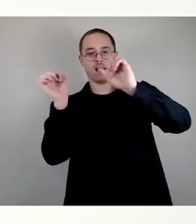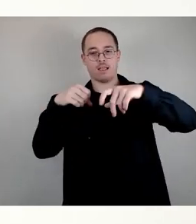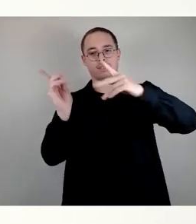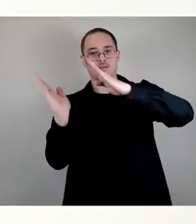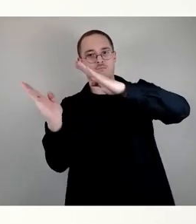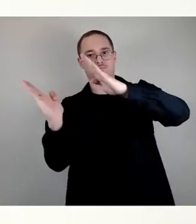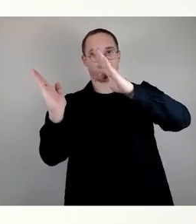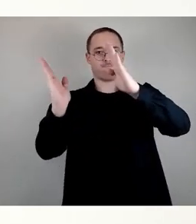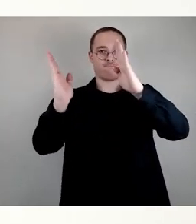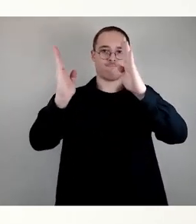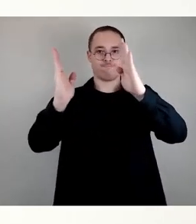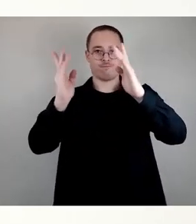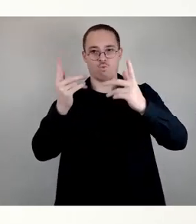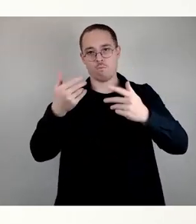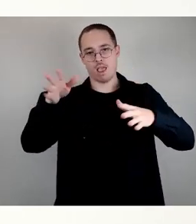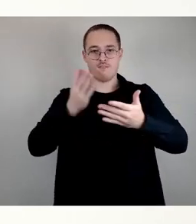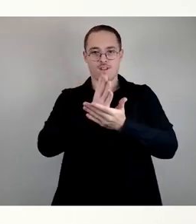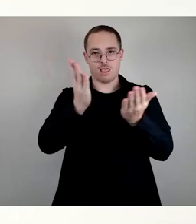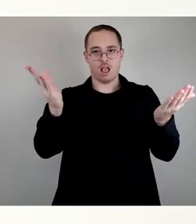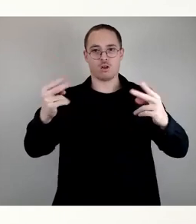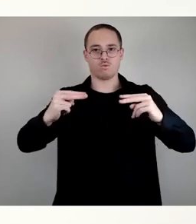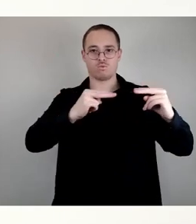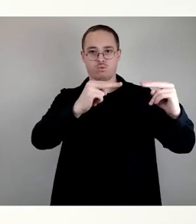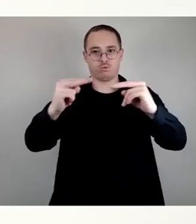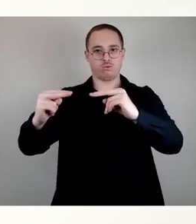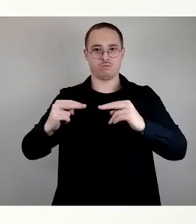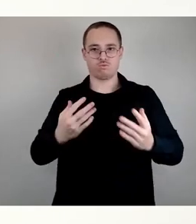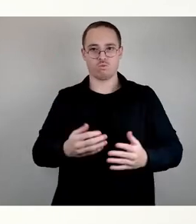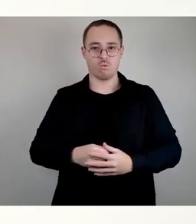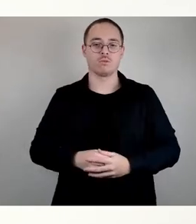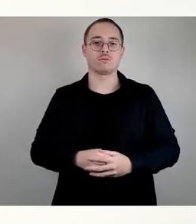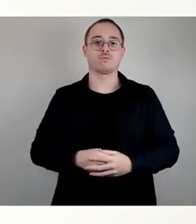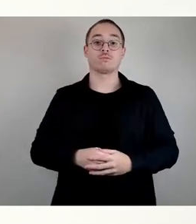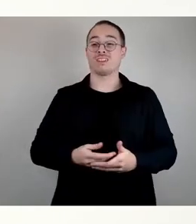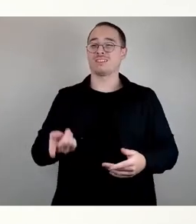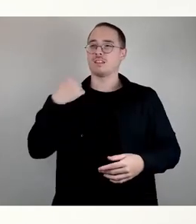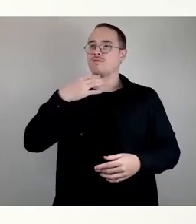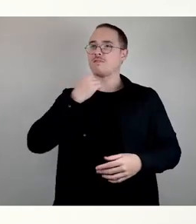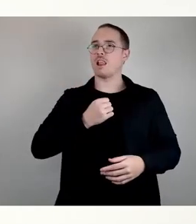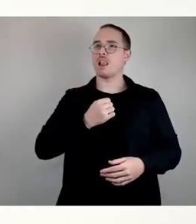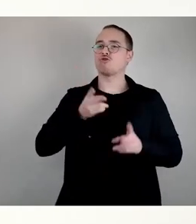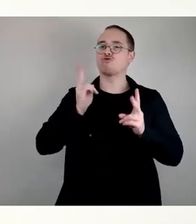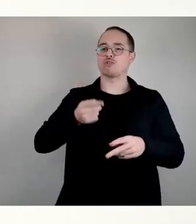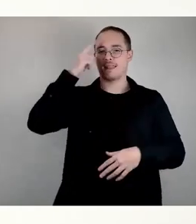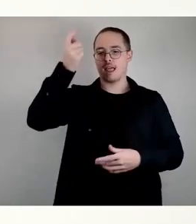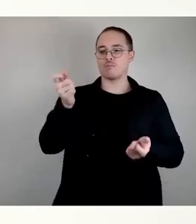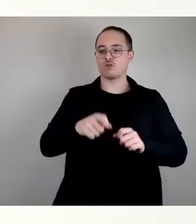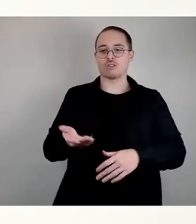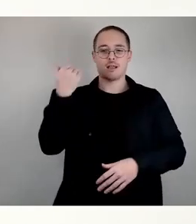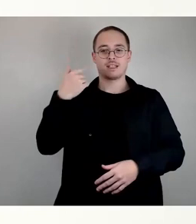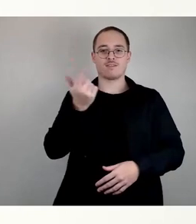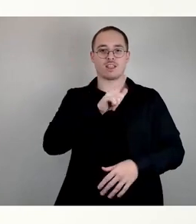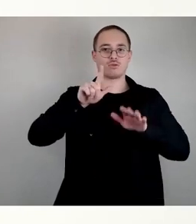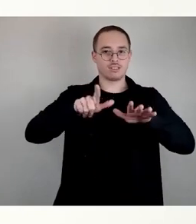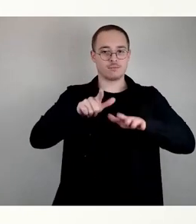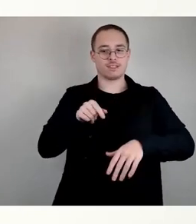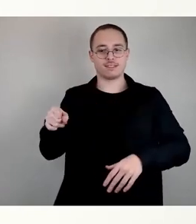Es gibt den Stadtratsbeschluss von 2017, der sagt, wir wollen eigentlich in Übergangswohnheiten die